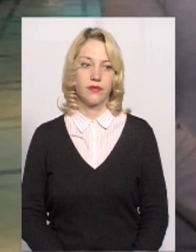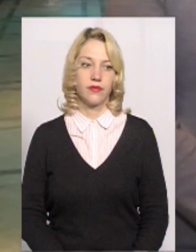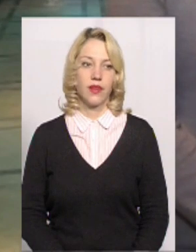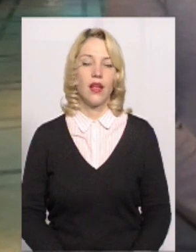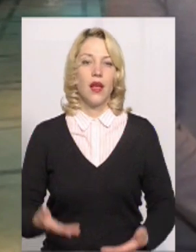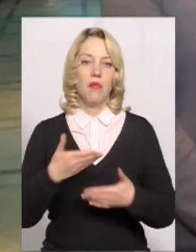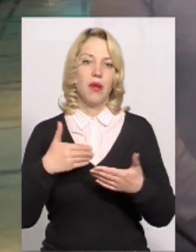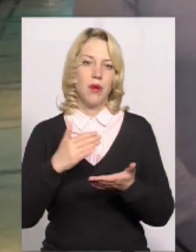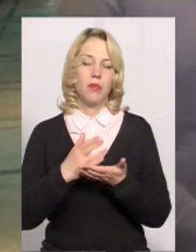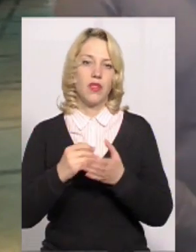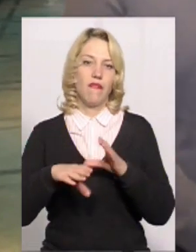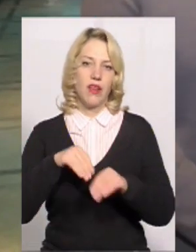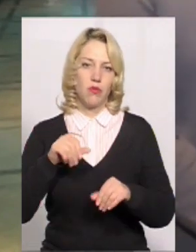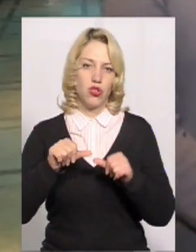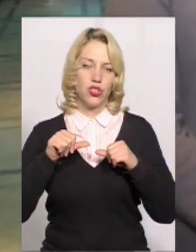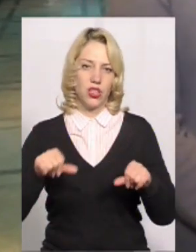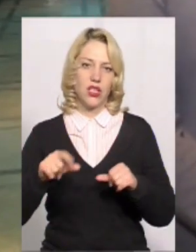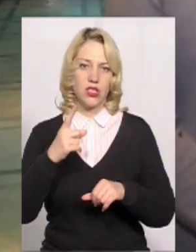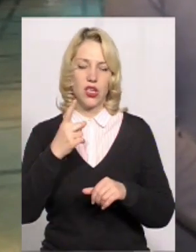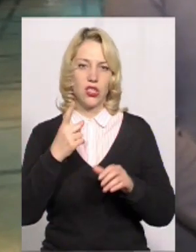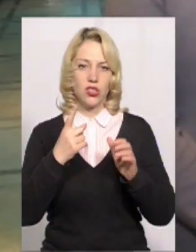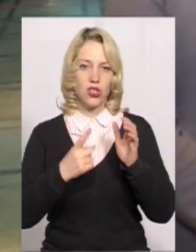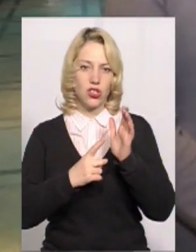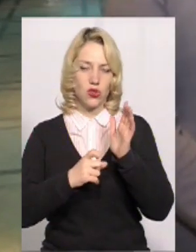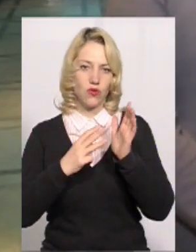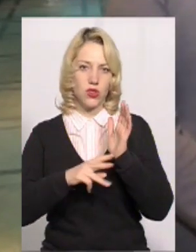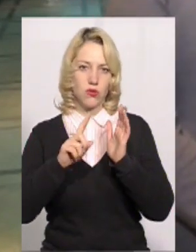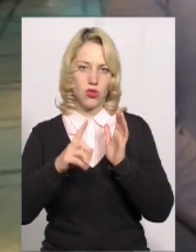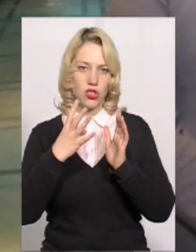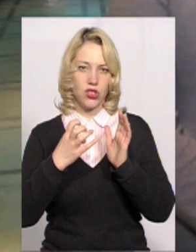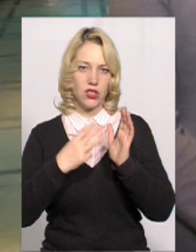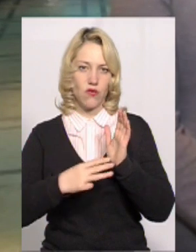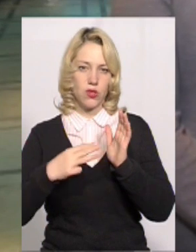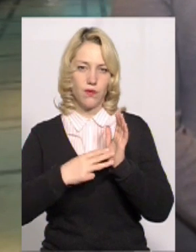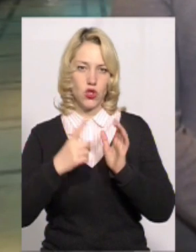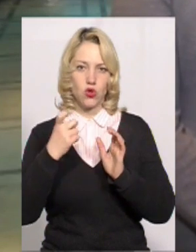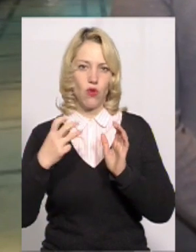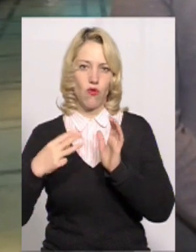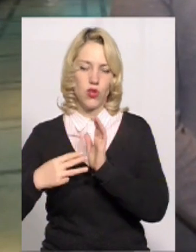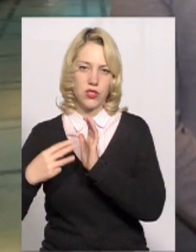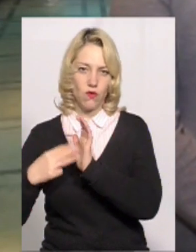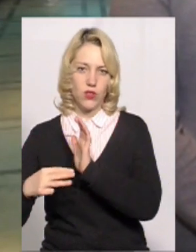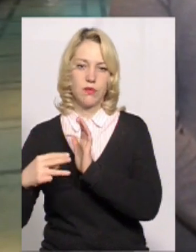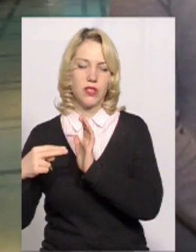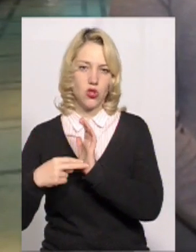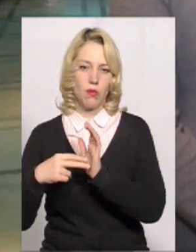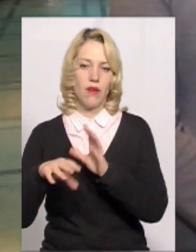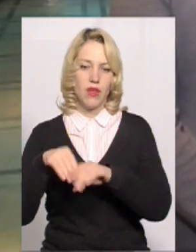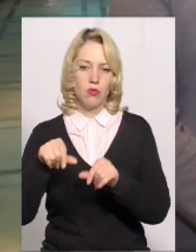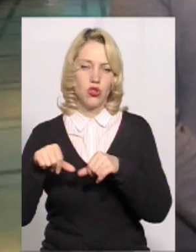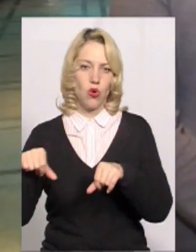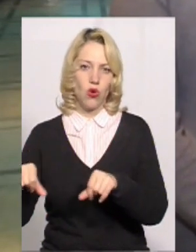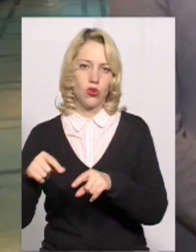Ми перебуваємо на виборчій дільниці за номером 681 488 187 виборчого округу.